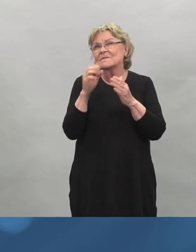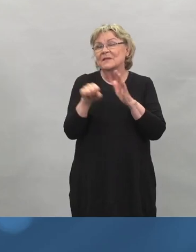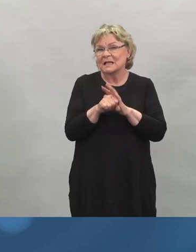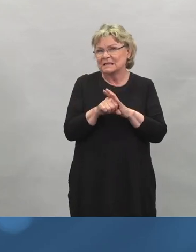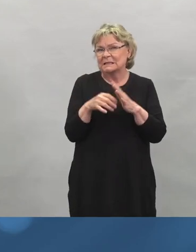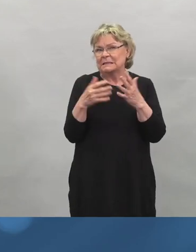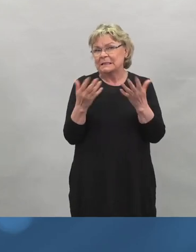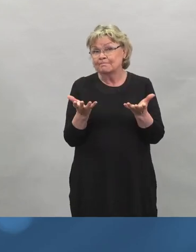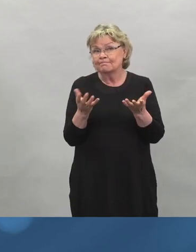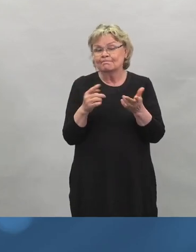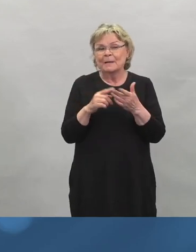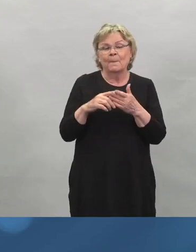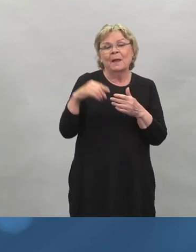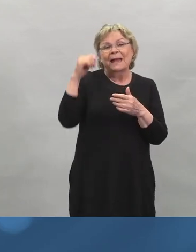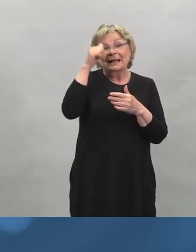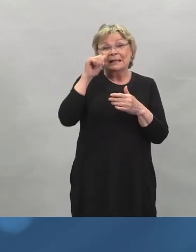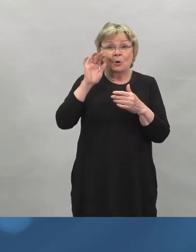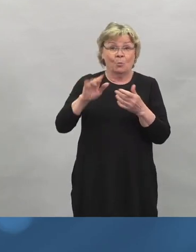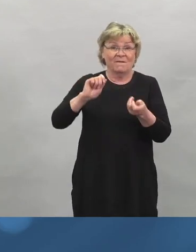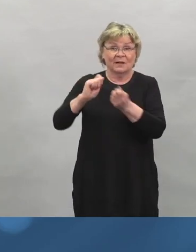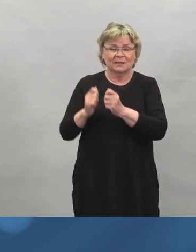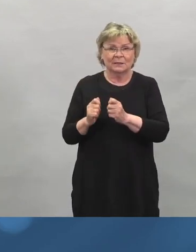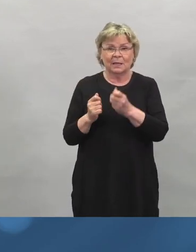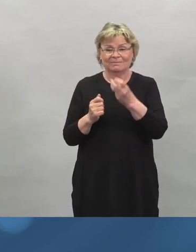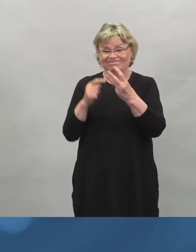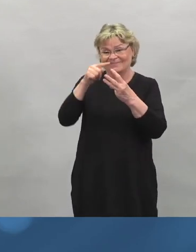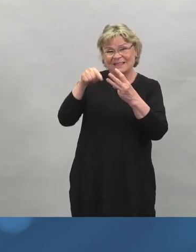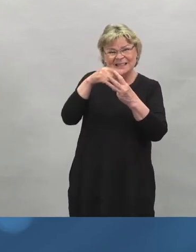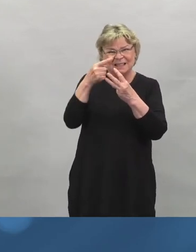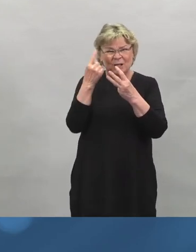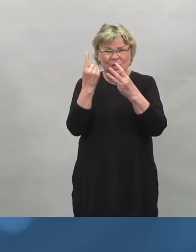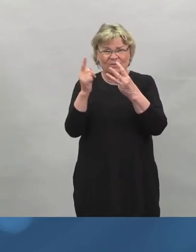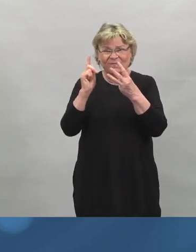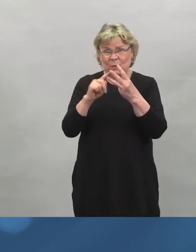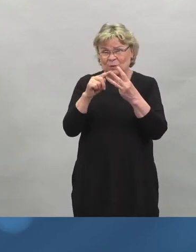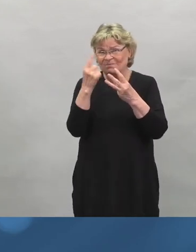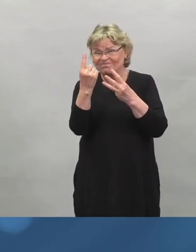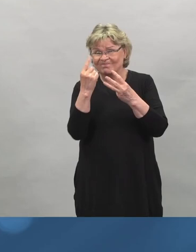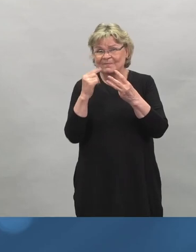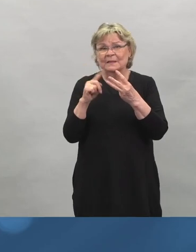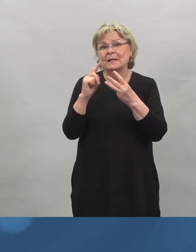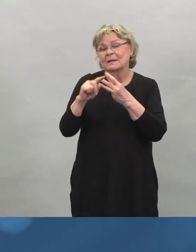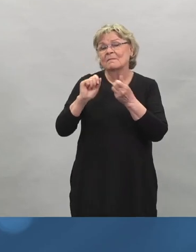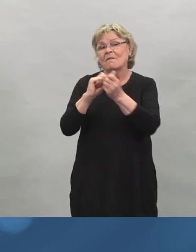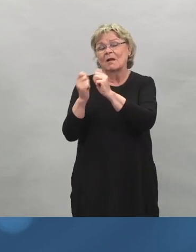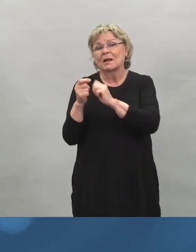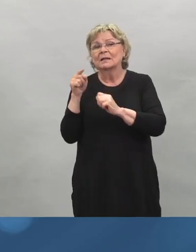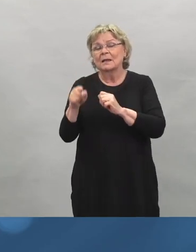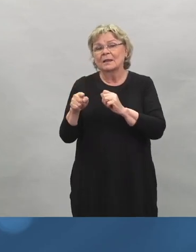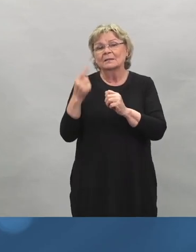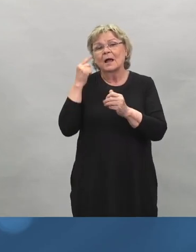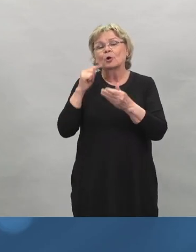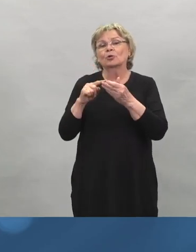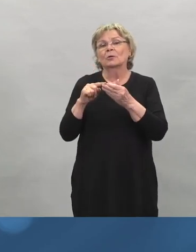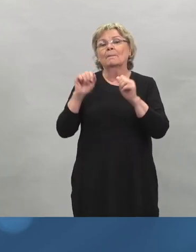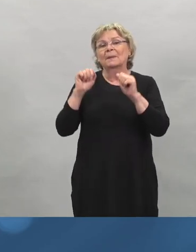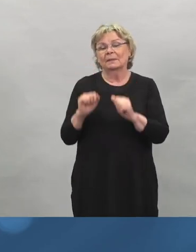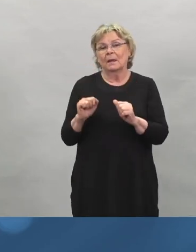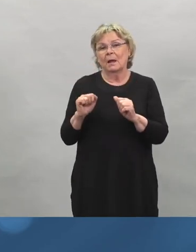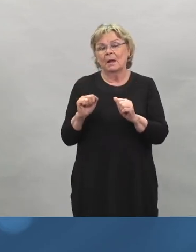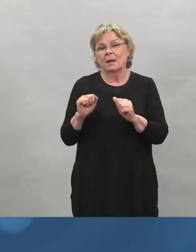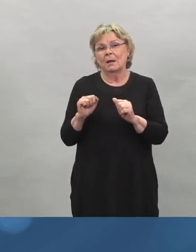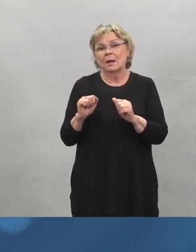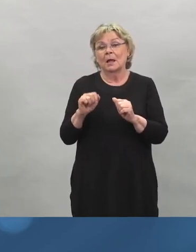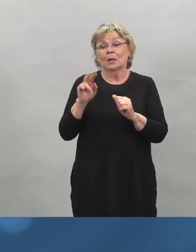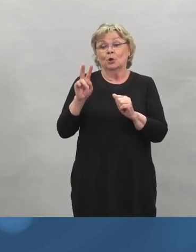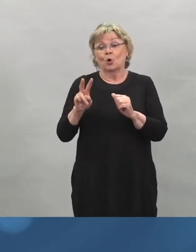variantin, yhden niistä variantin kanssa, niin ehkä on niin, että tarvitaan hiukan lyhkäisemmällä aikavälillä